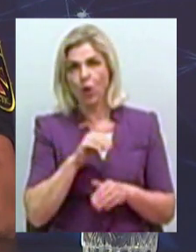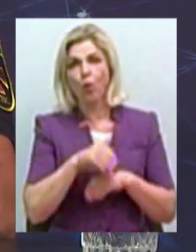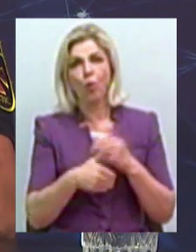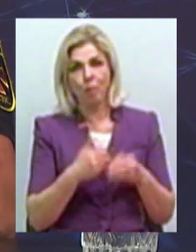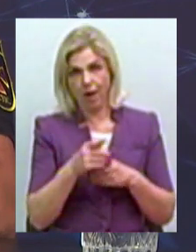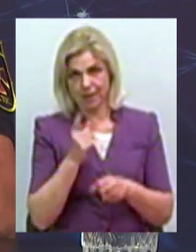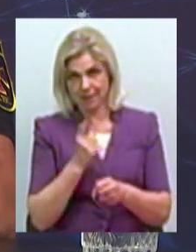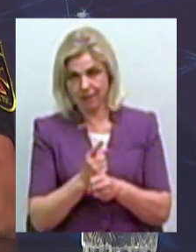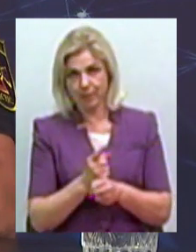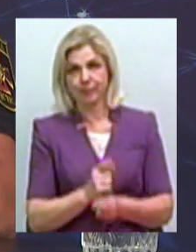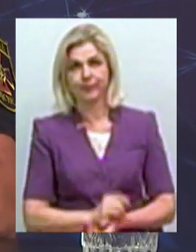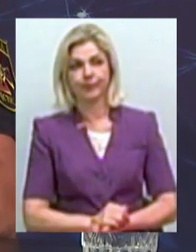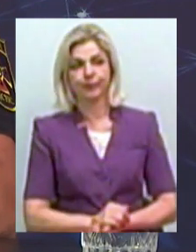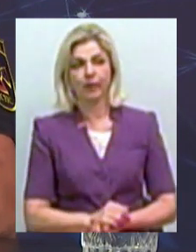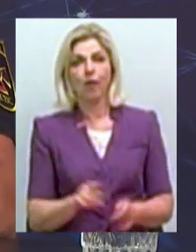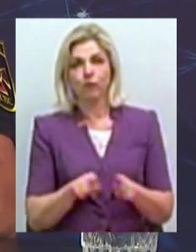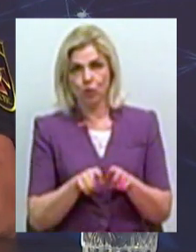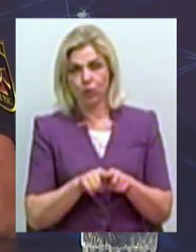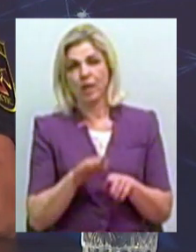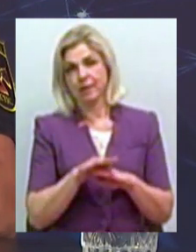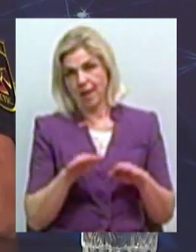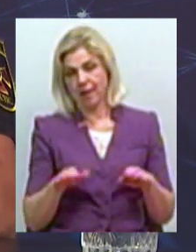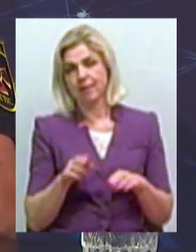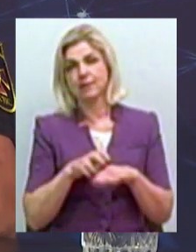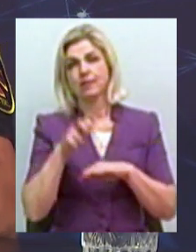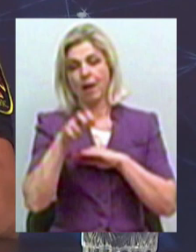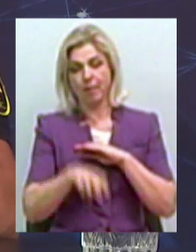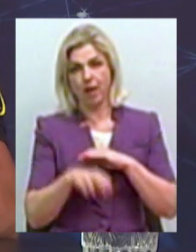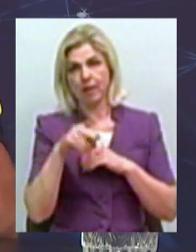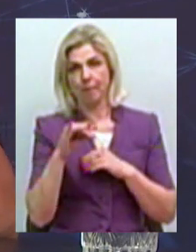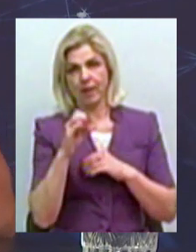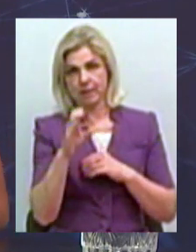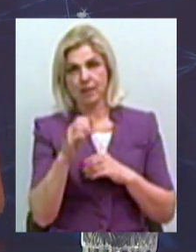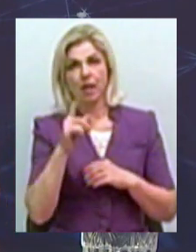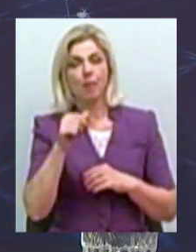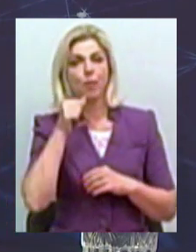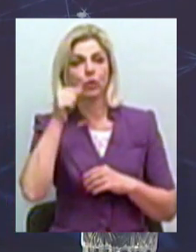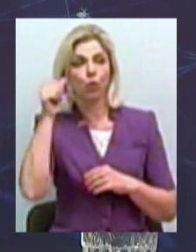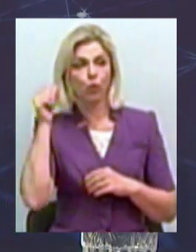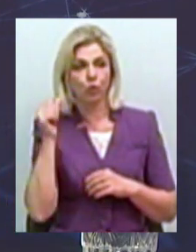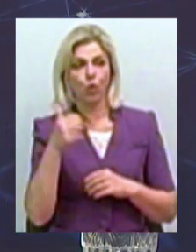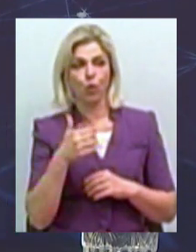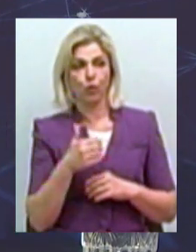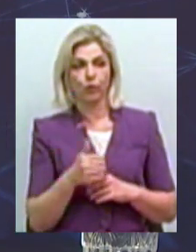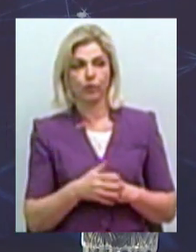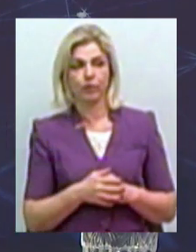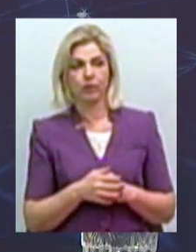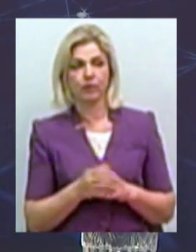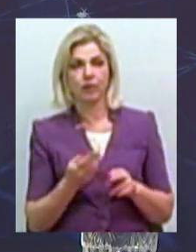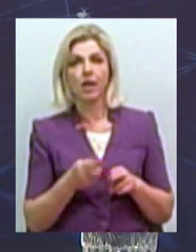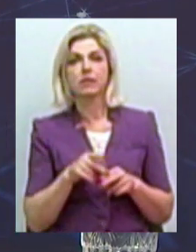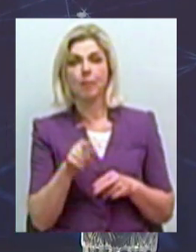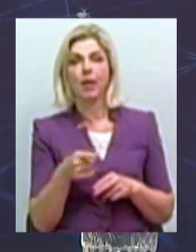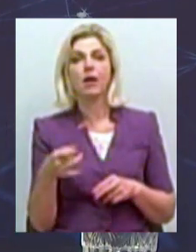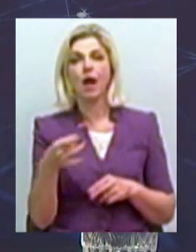не рекомендовано, все-таки підлітки стрибають з пірсою. В минулому році, я хочу зазначити, що саме в